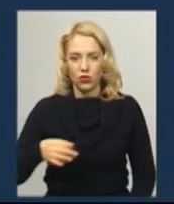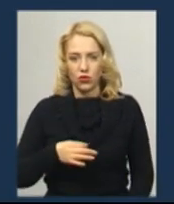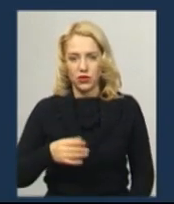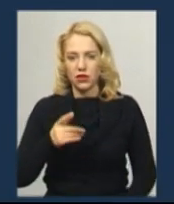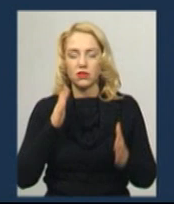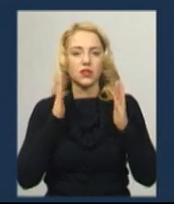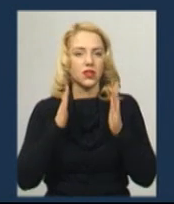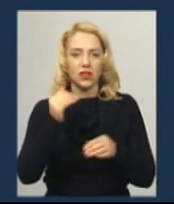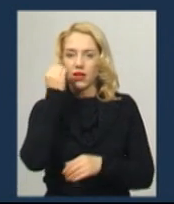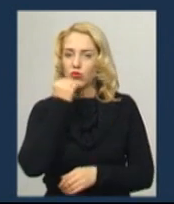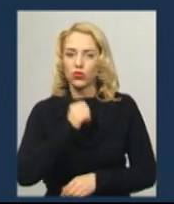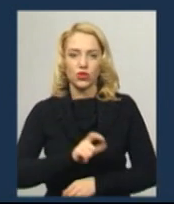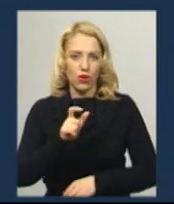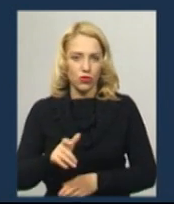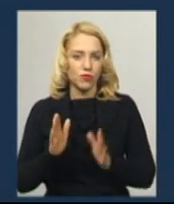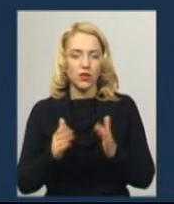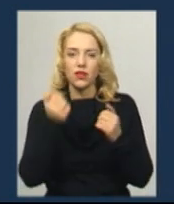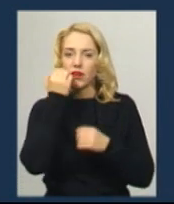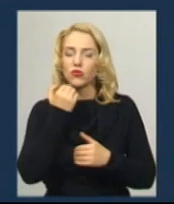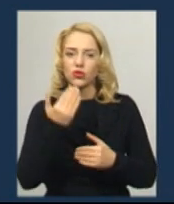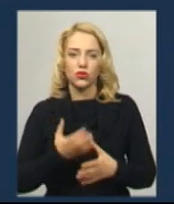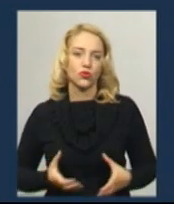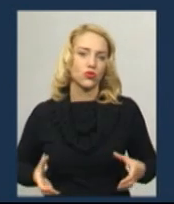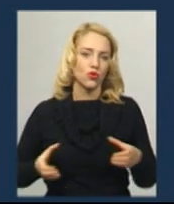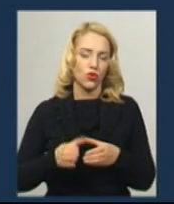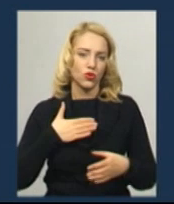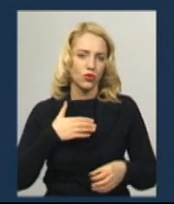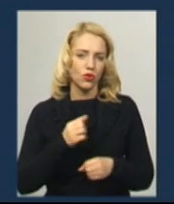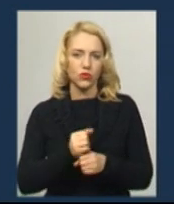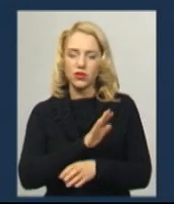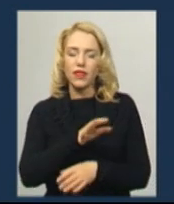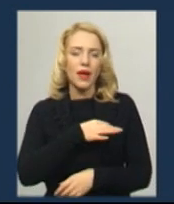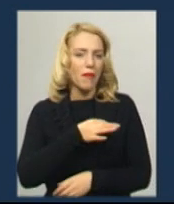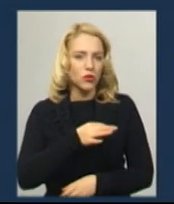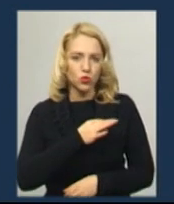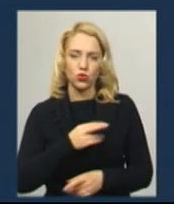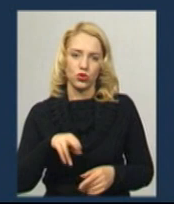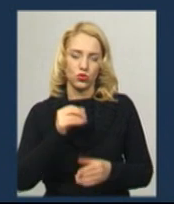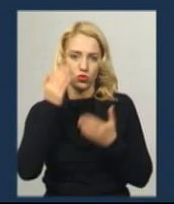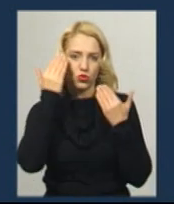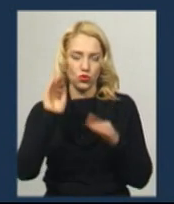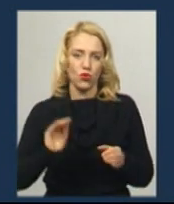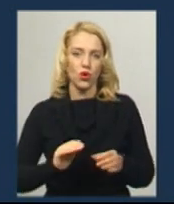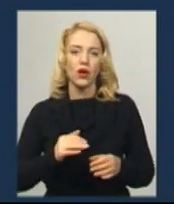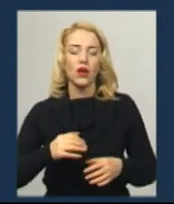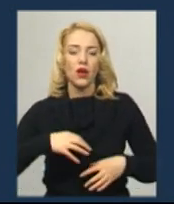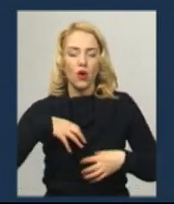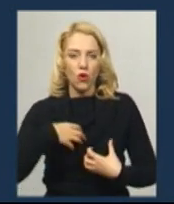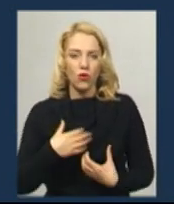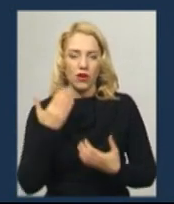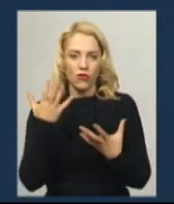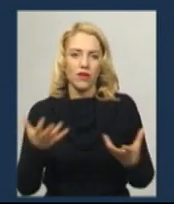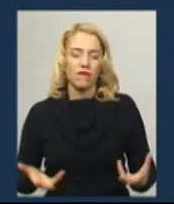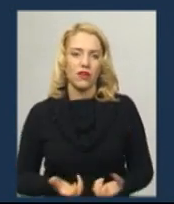дякуючи людям, тільки дякуючи їхній згуртованості, небайдужості, до чужого горя, вони врятували